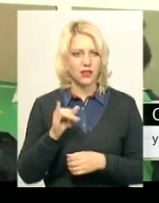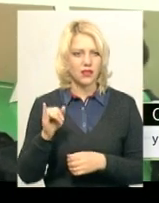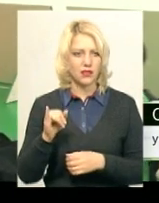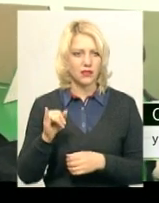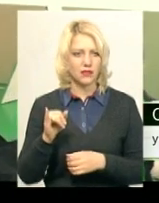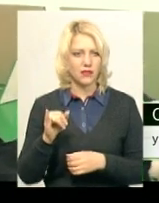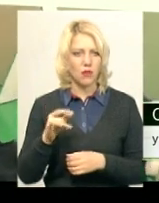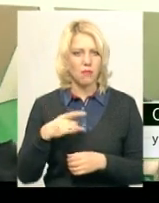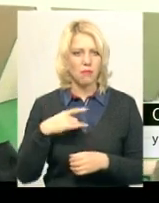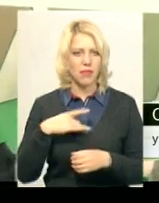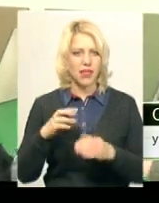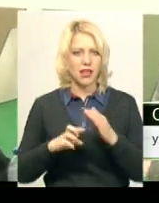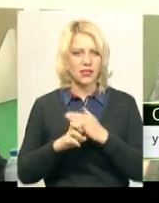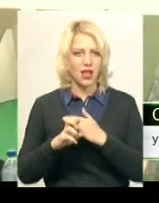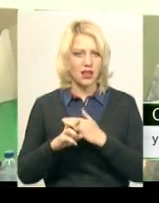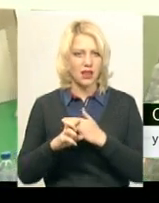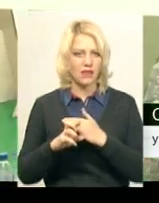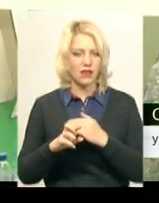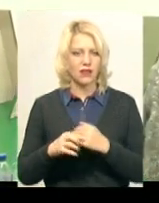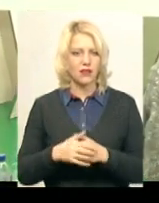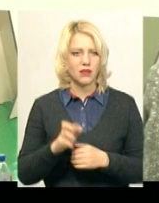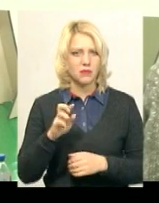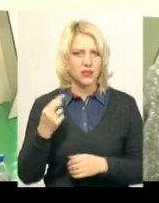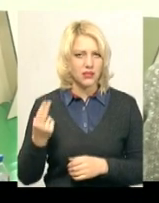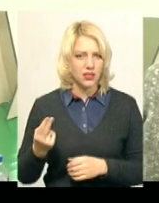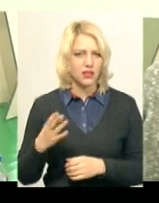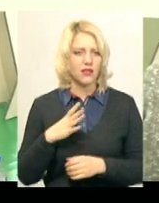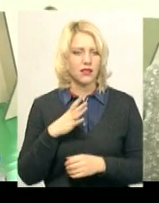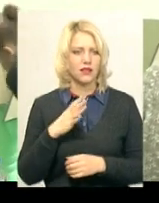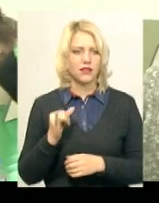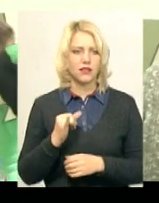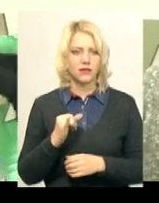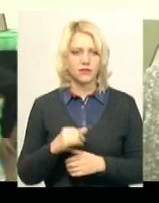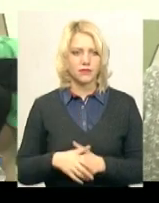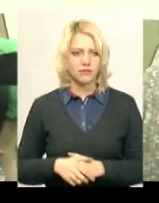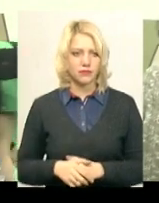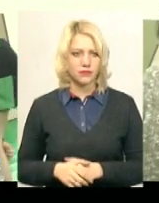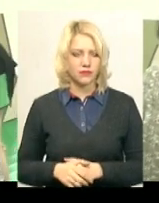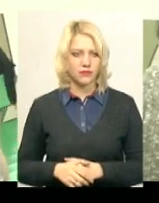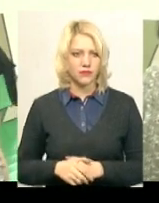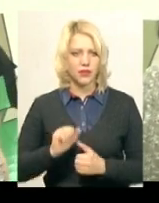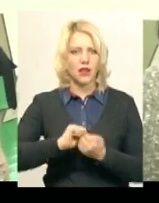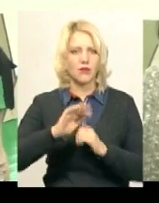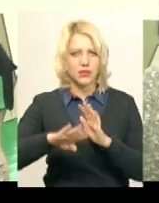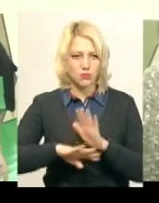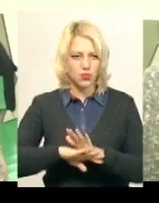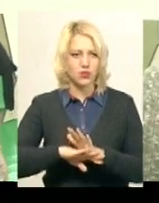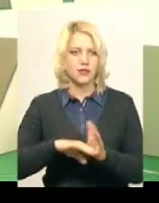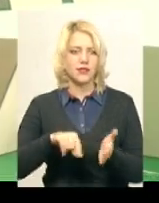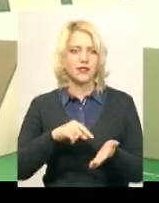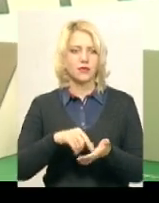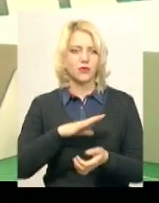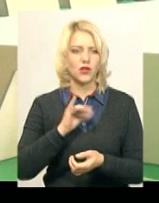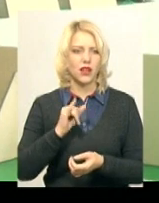Білій церкві, в Кам'янці-Подільському.